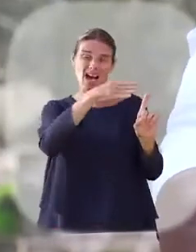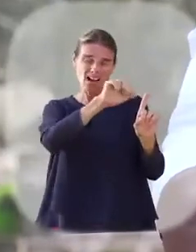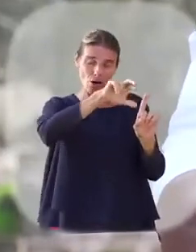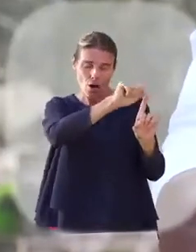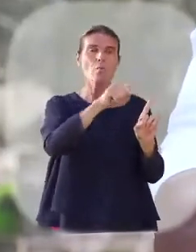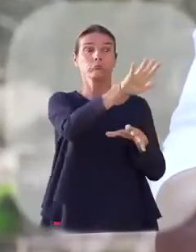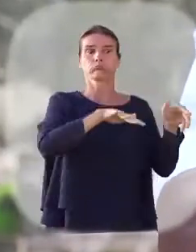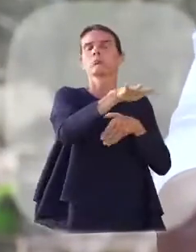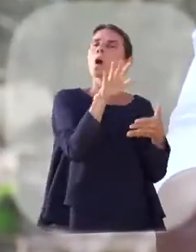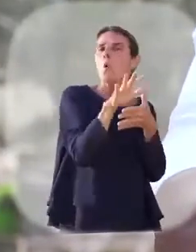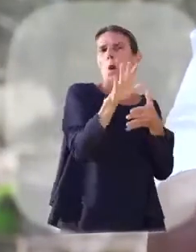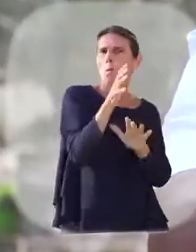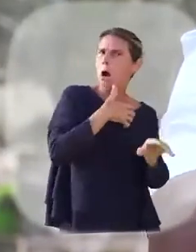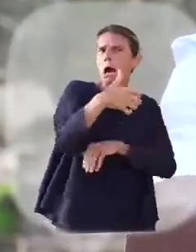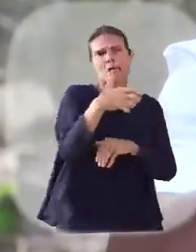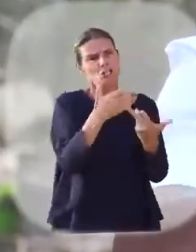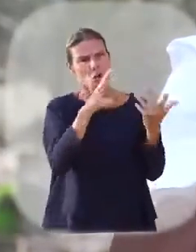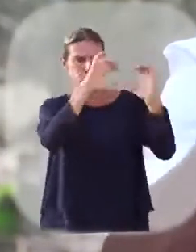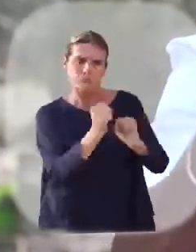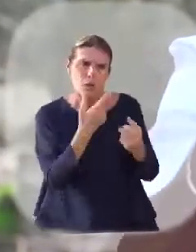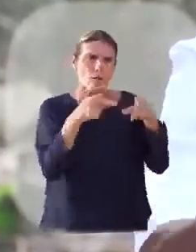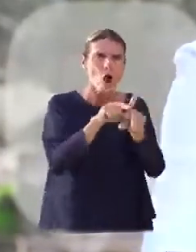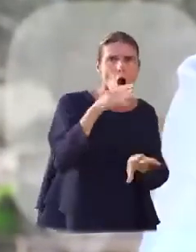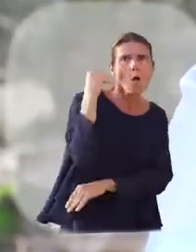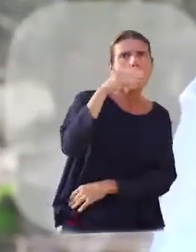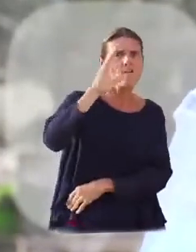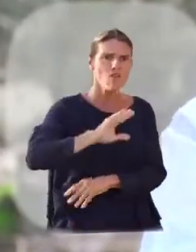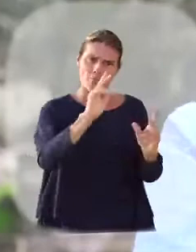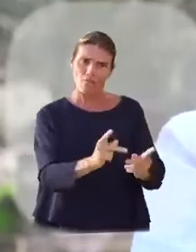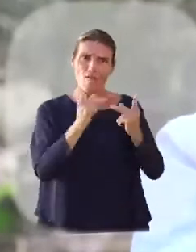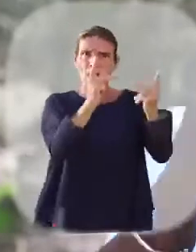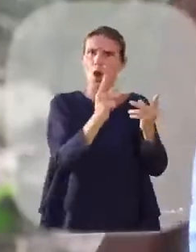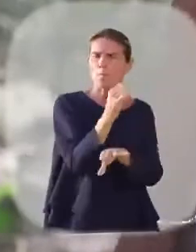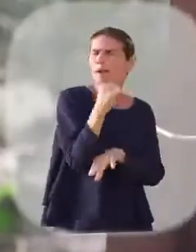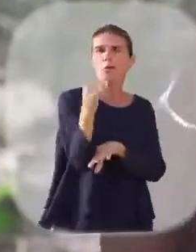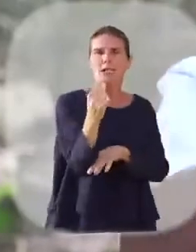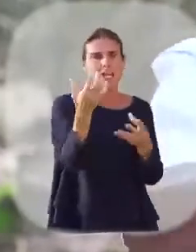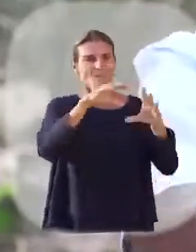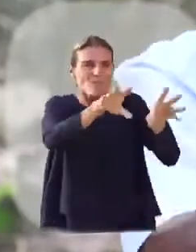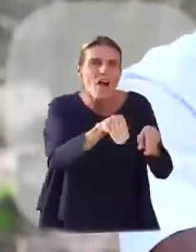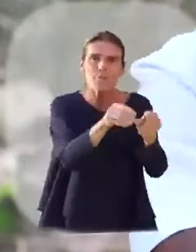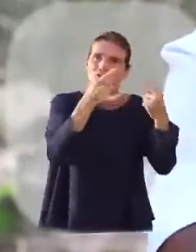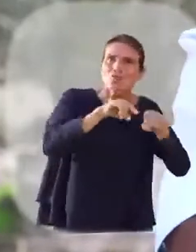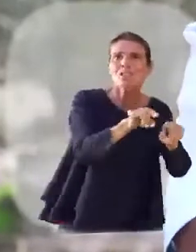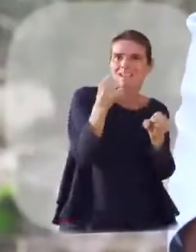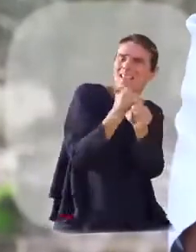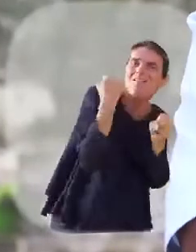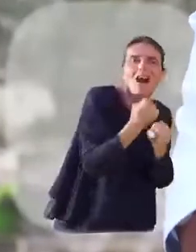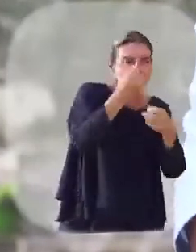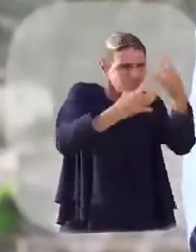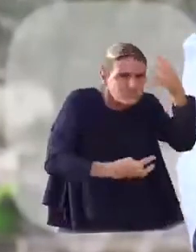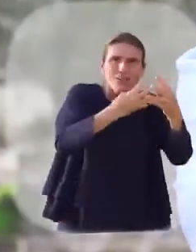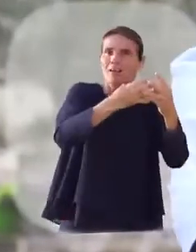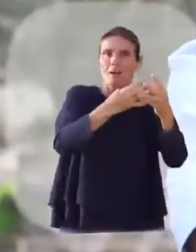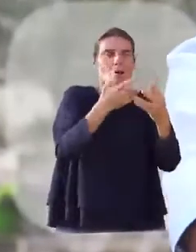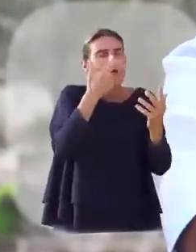diversité et unie, une Guadeloupe qui façonne ses femmes et ses hommes à partir de valeurs essentielles telles que la famille, la justice, le